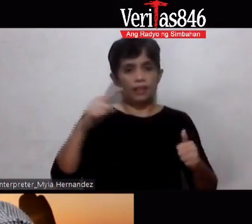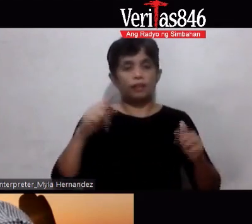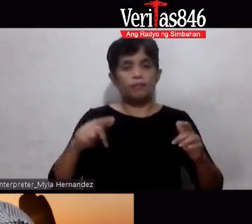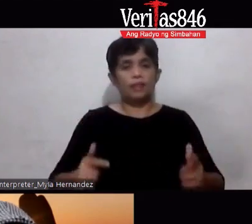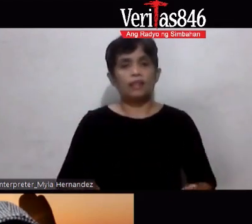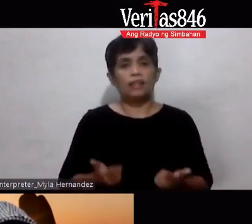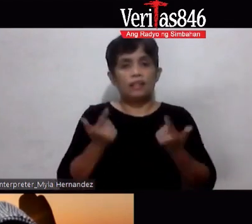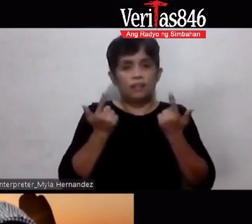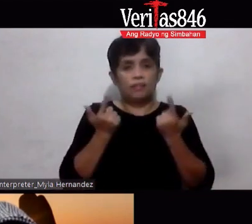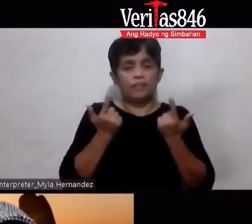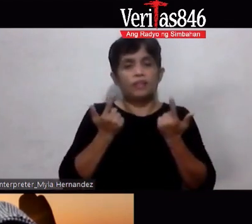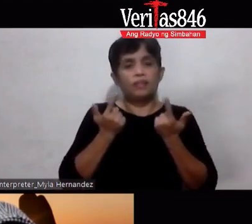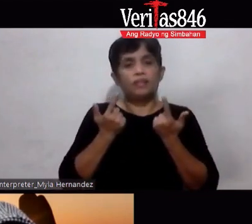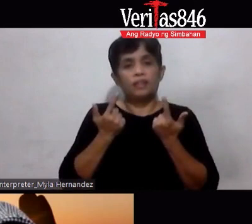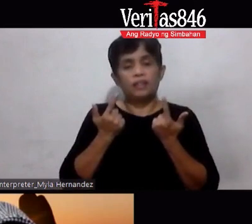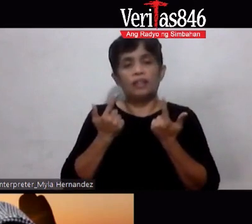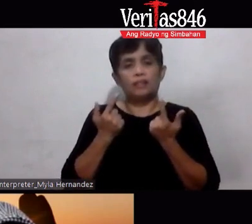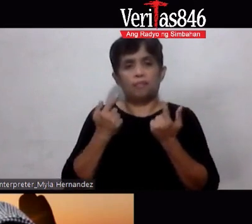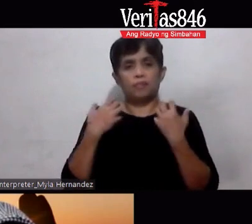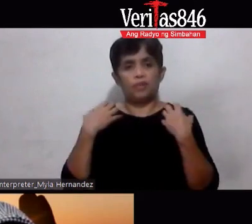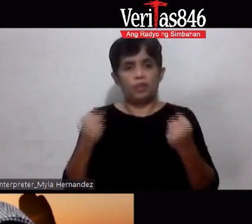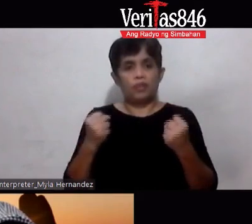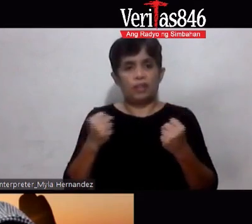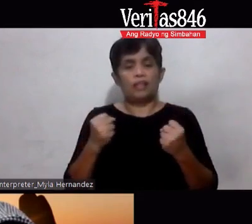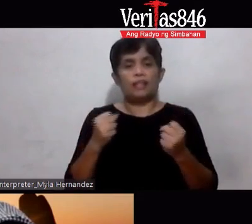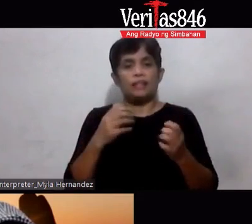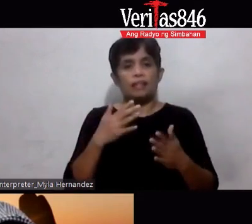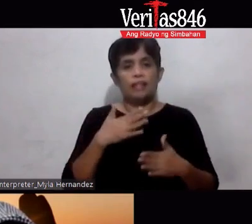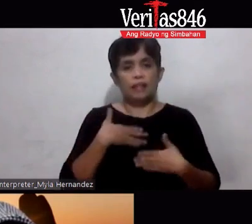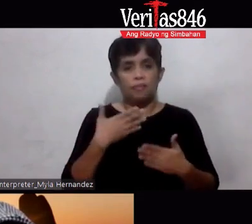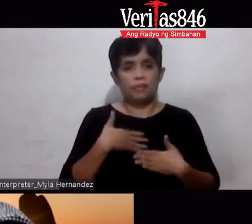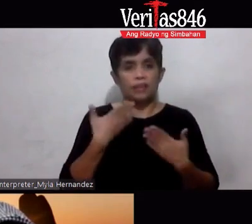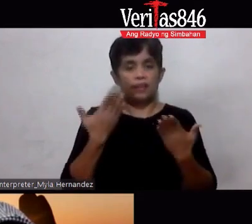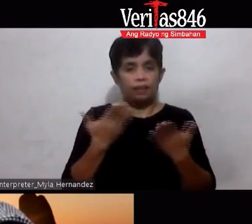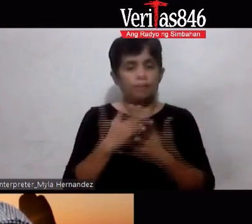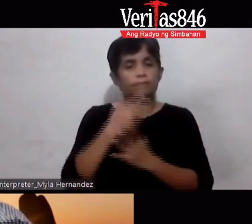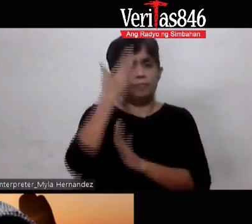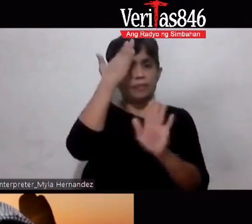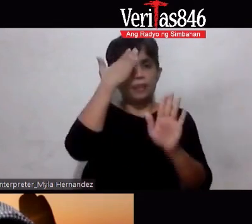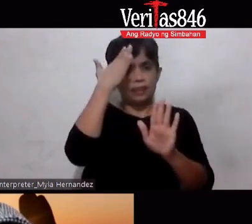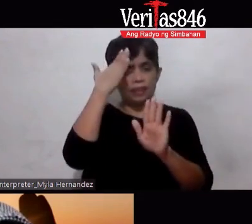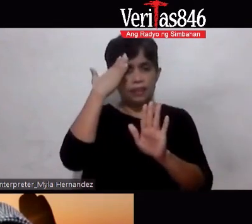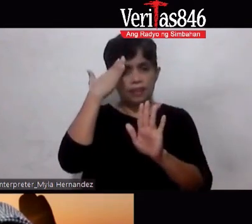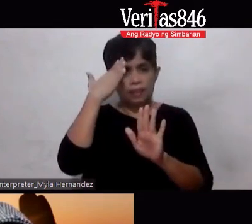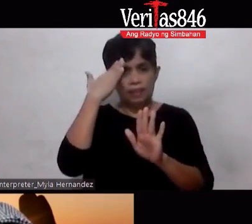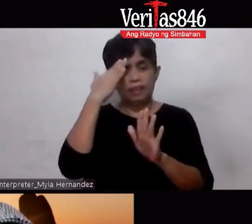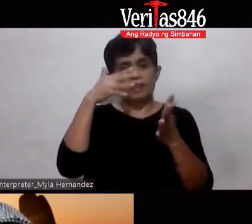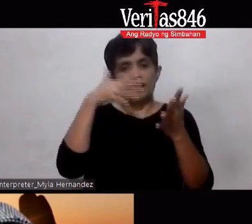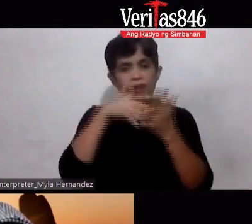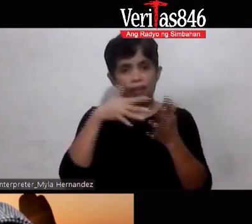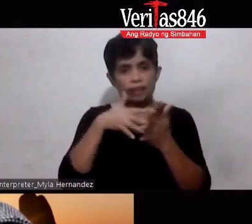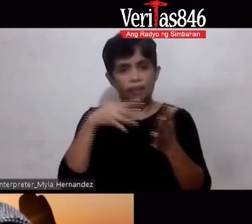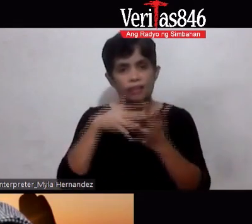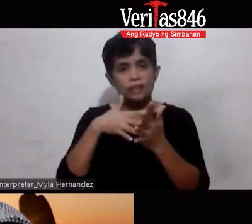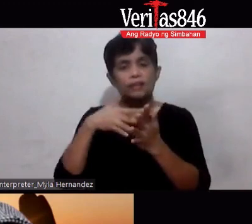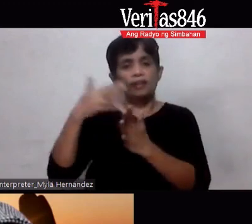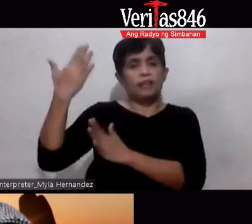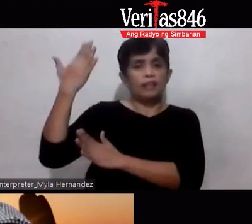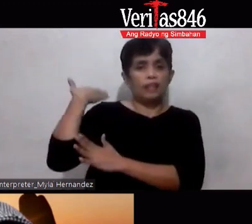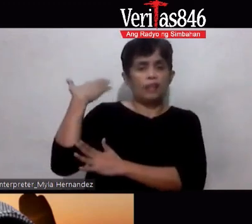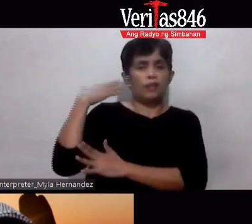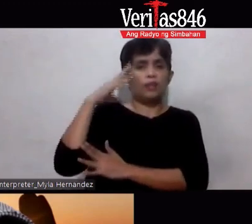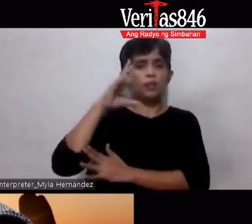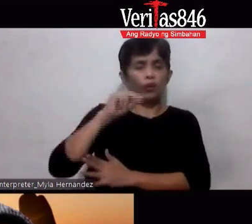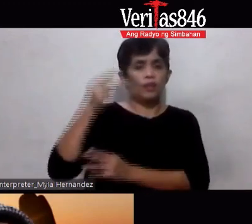Talaga naman eh And alamin at aralin Ang nakaraan No to historical revisionism